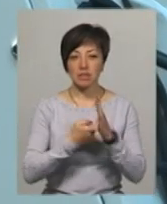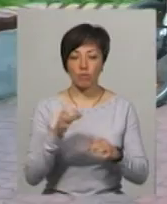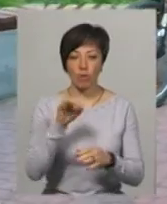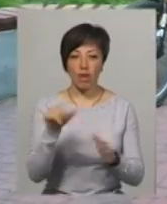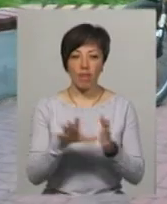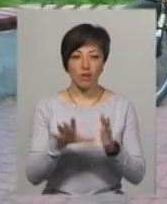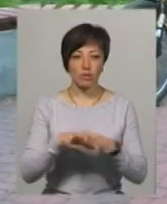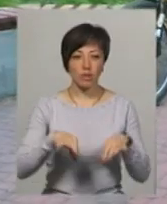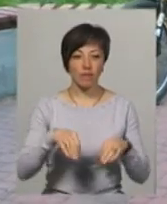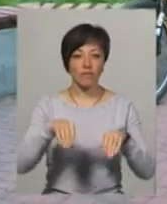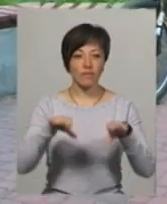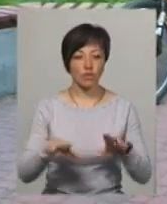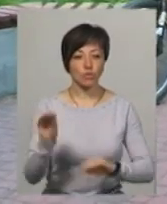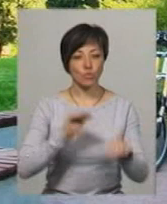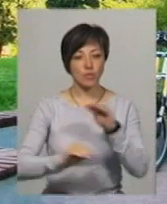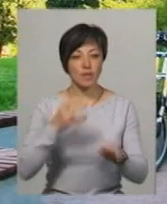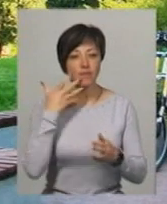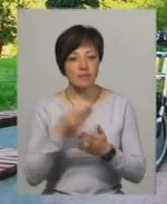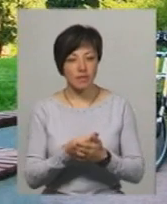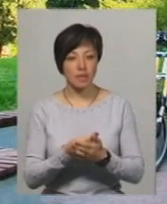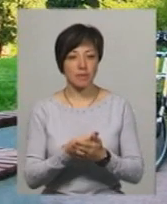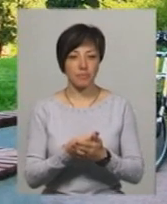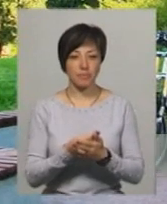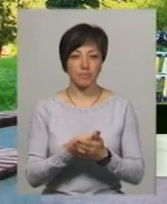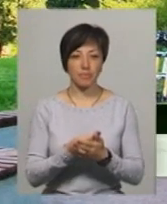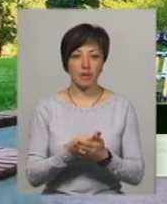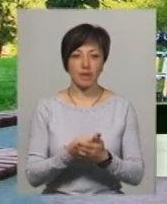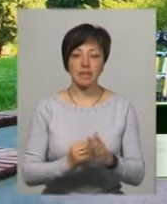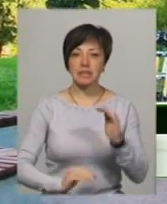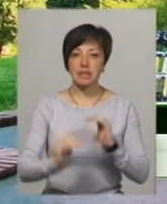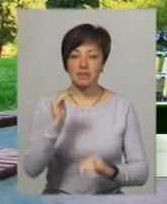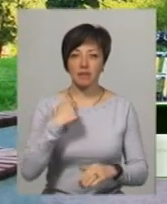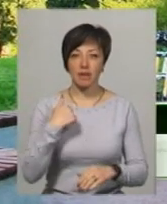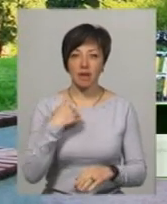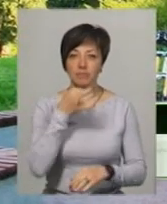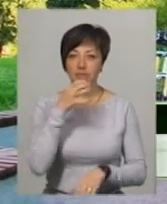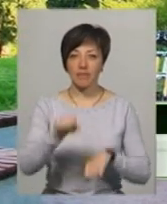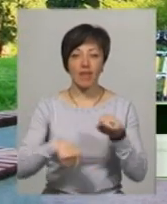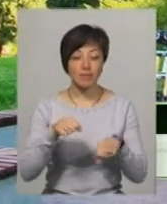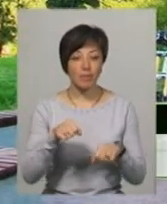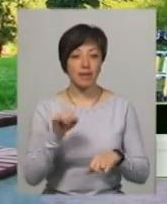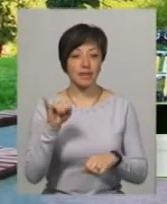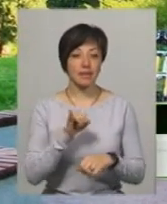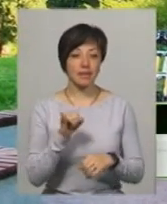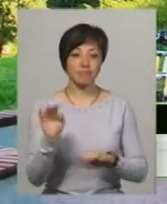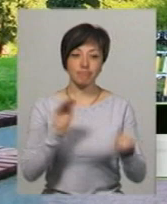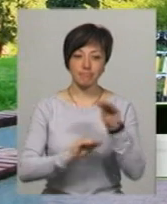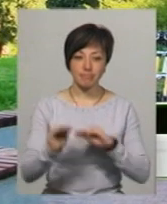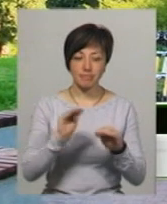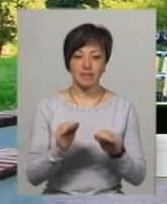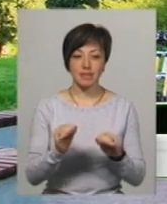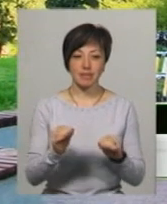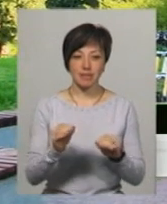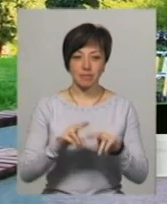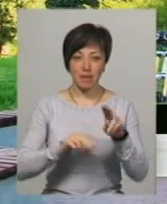про електротранспорт, вирішив сконструювати свій власний. З самого дитинства я любив кататися на велосипеді, і любив конструювати, і збирати